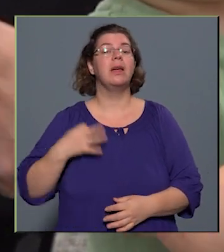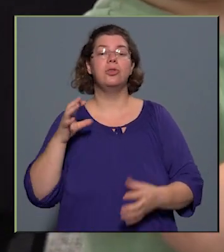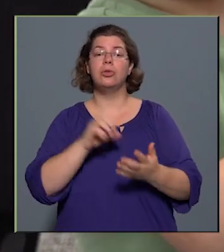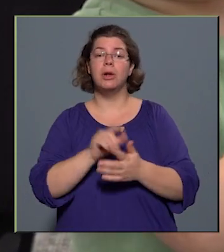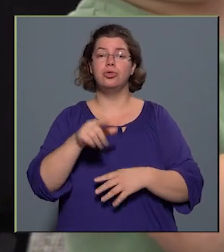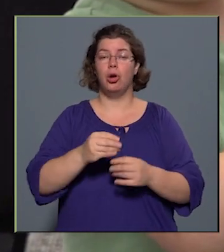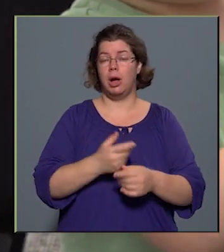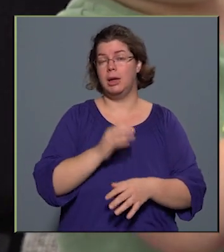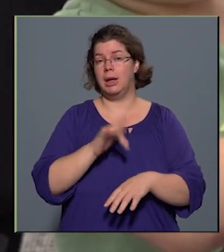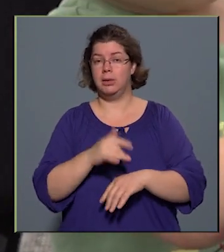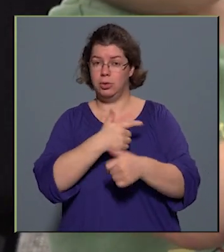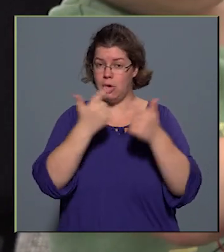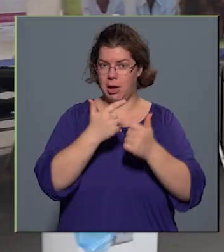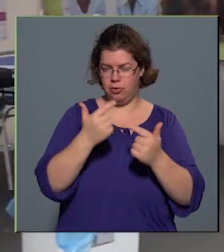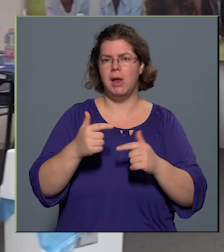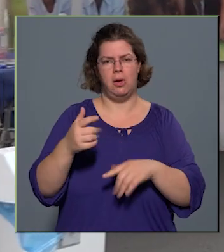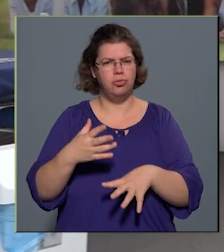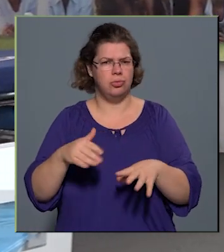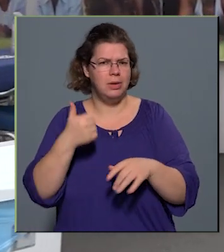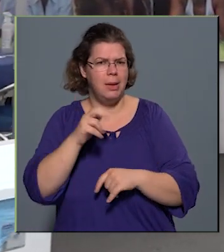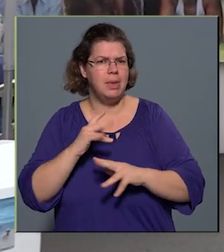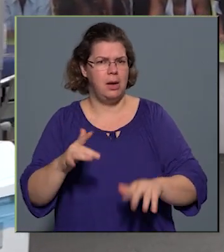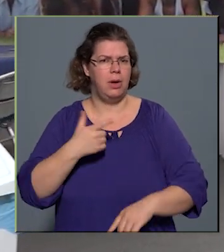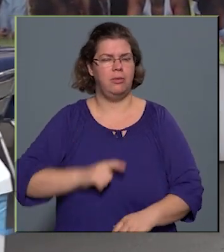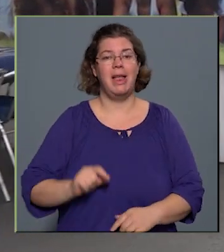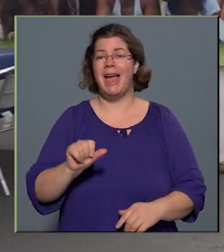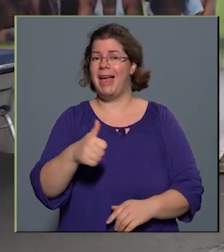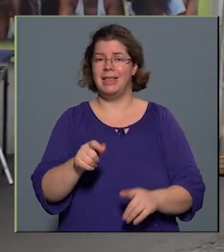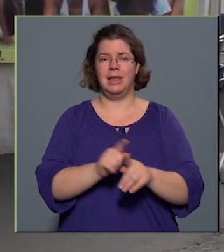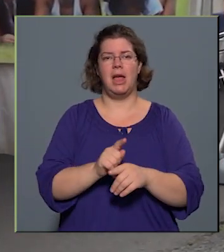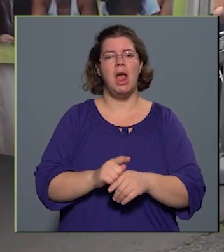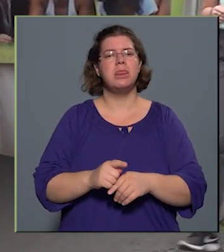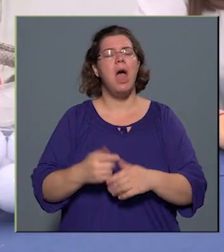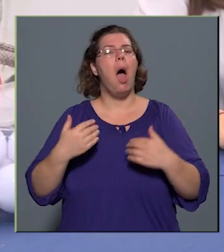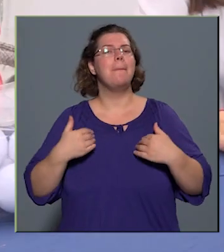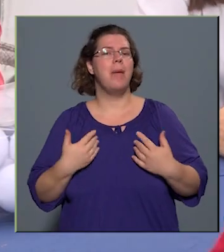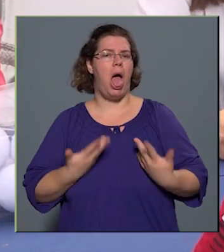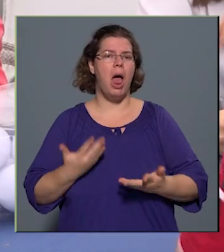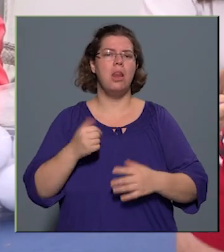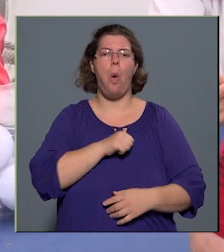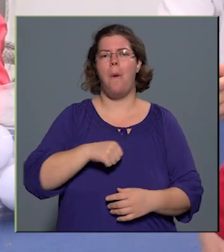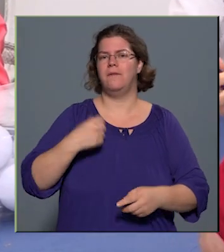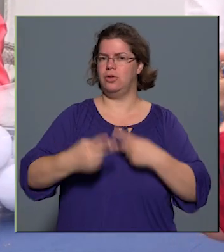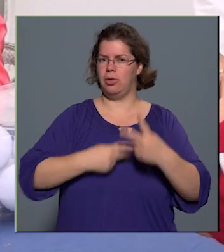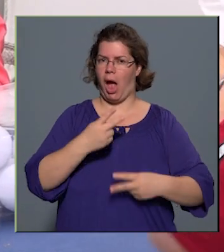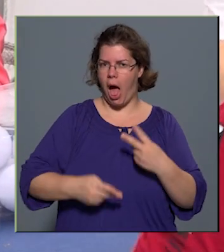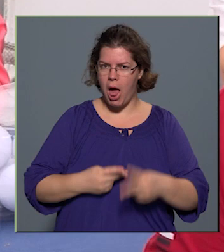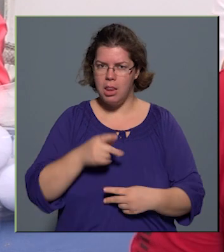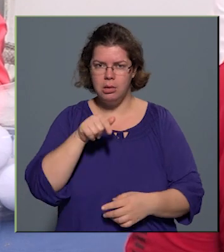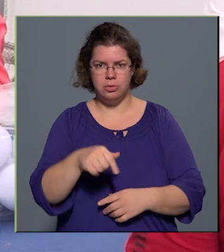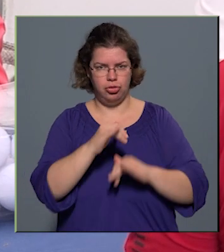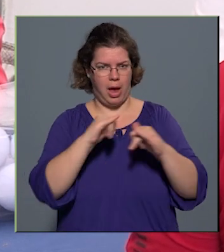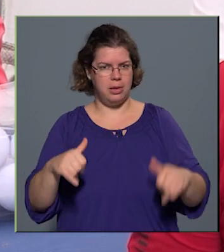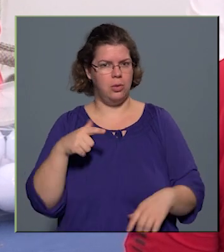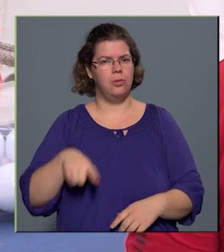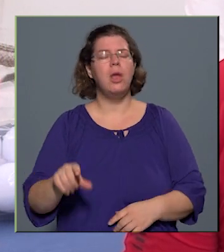tanácsadások nagyon népszerűek voltak. Egyik ilyen népszerű állomás a Mell Önvizsgálat tanácsadás sátor volt, amely a női daganatos